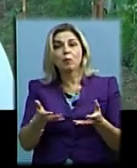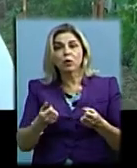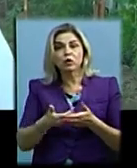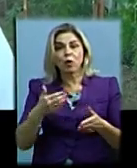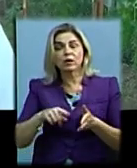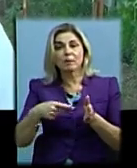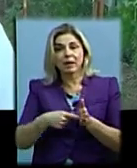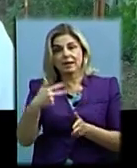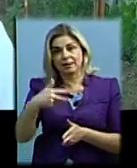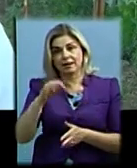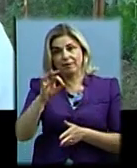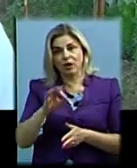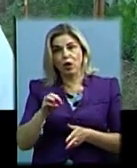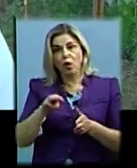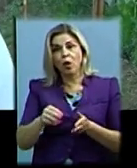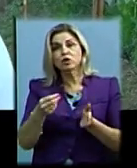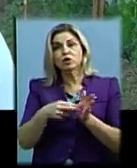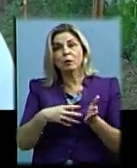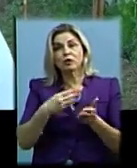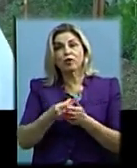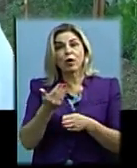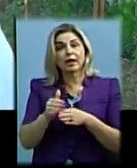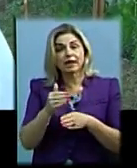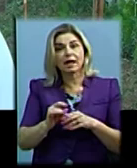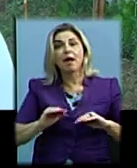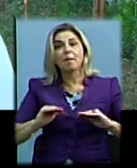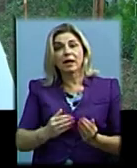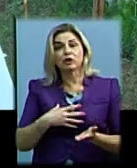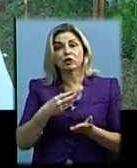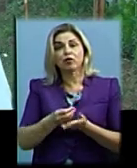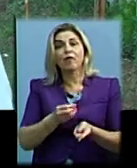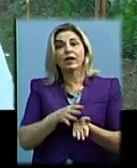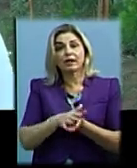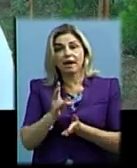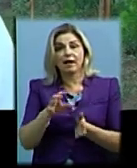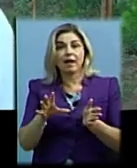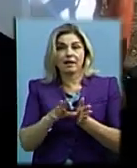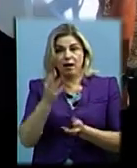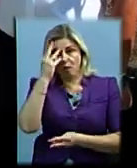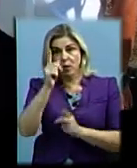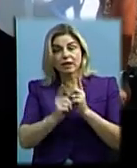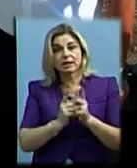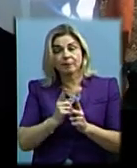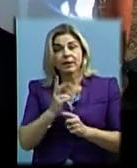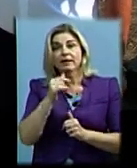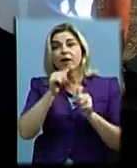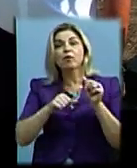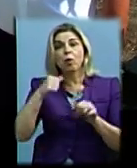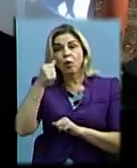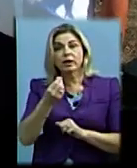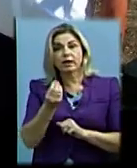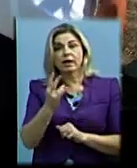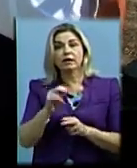30% від вартості свого кредиту. Тим самим зменшило свої витрати на енергомодернізацію. На наступний рік коштів на